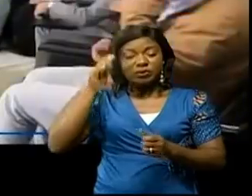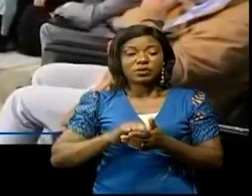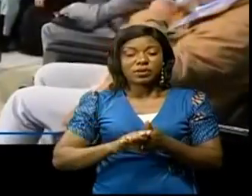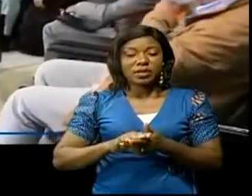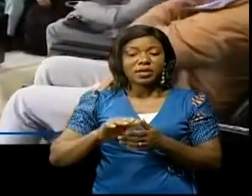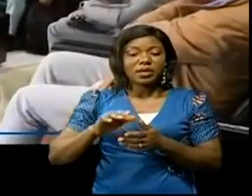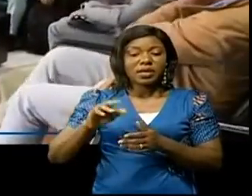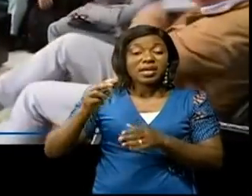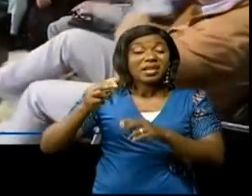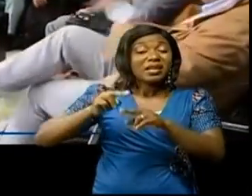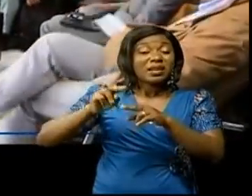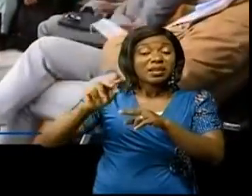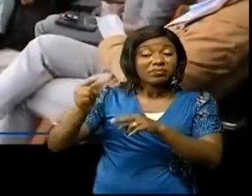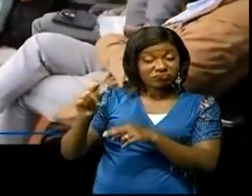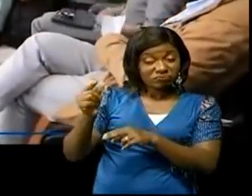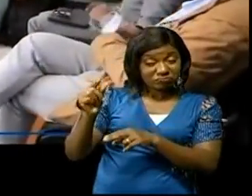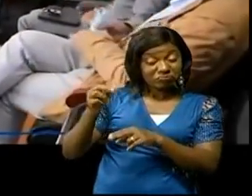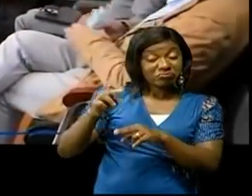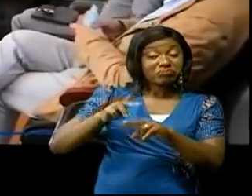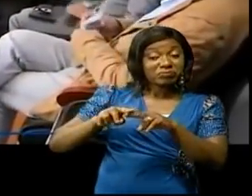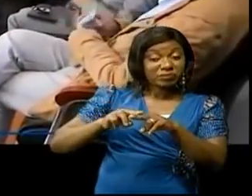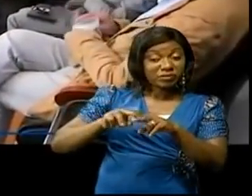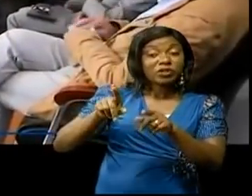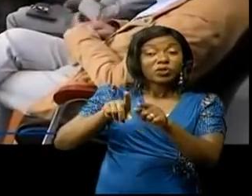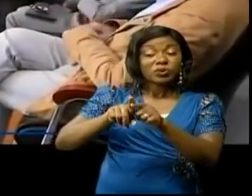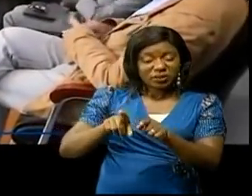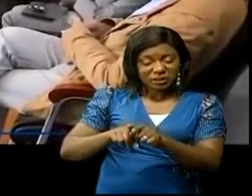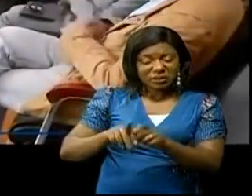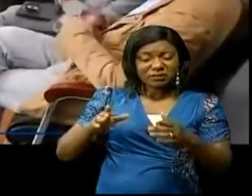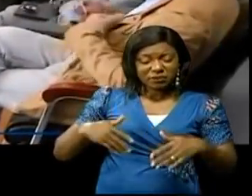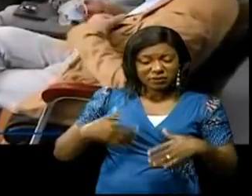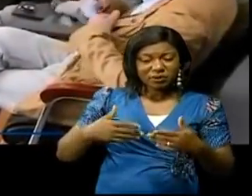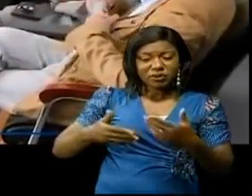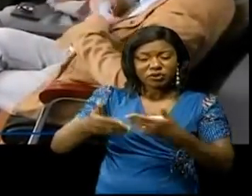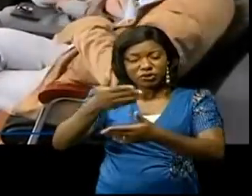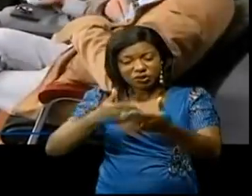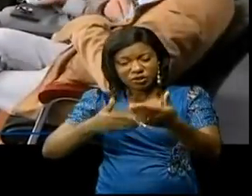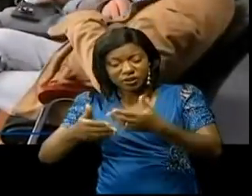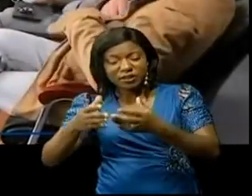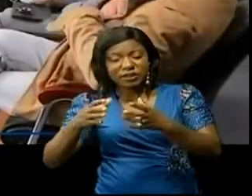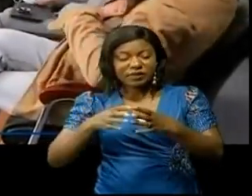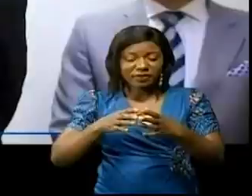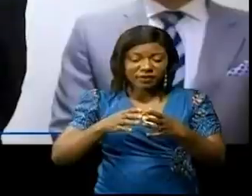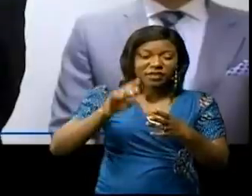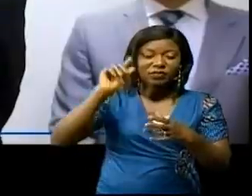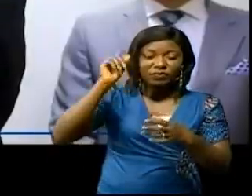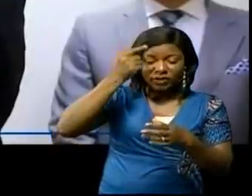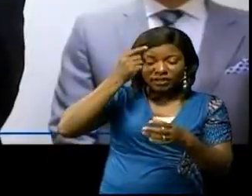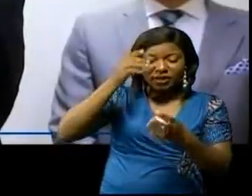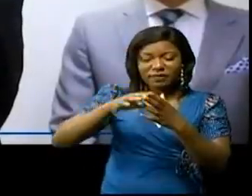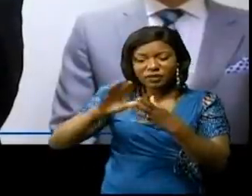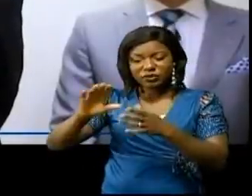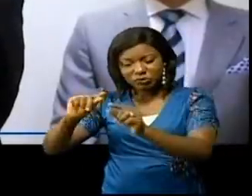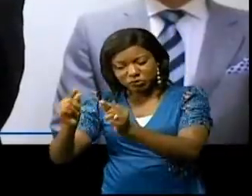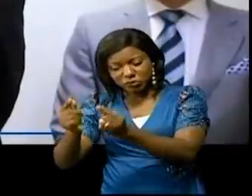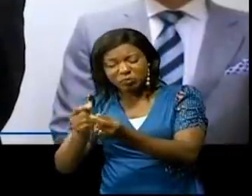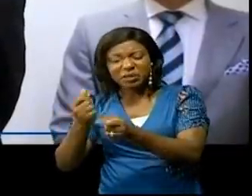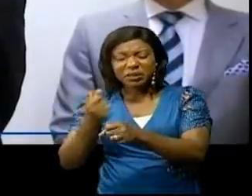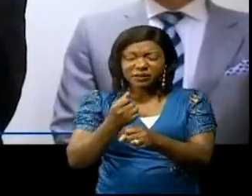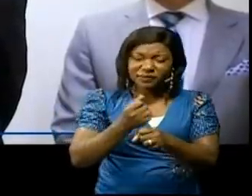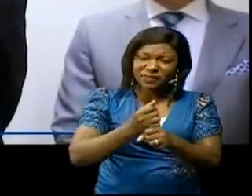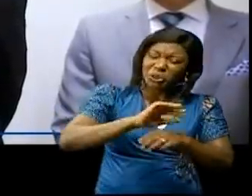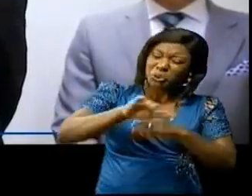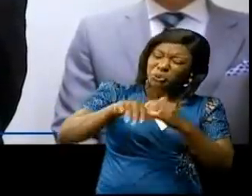qui est aujourd'hui en pleine transformation. Et l'enjeu était pour moi d'échanger un peu d'un gouverneur avec son équipe de toutes les actions qui sont menées, les actions